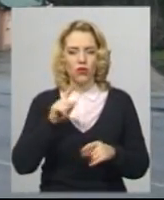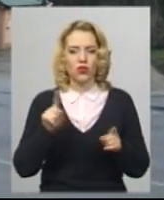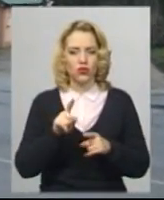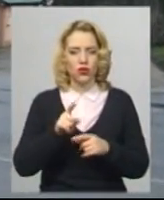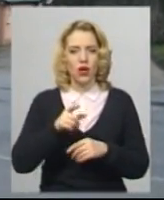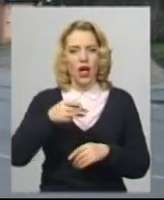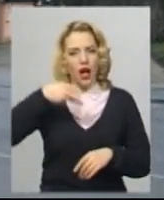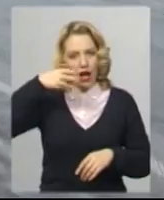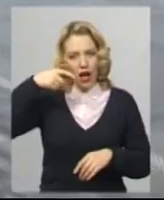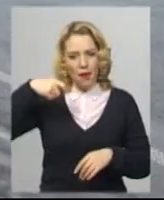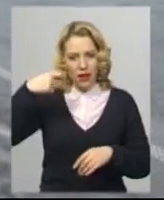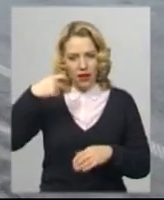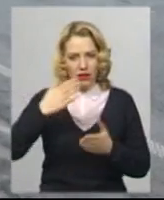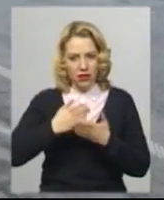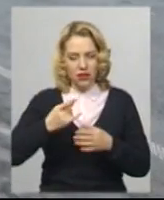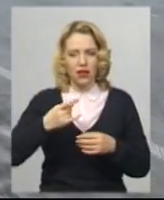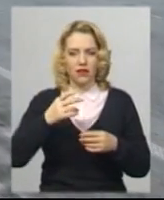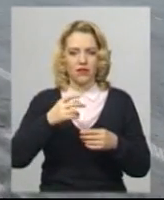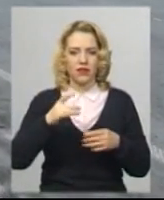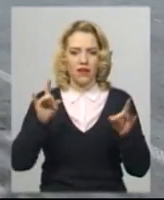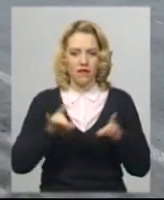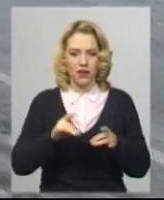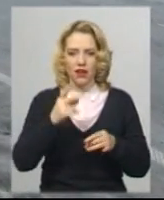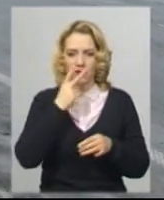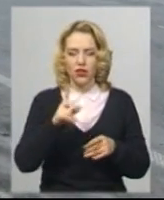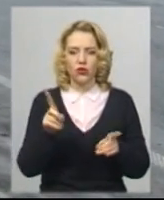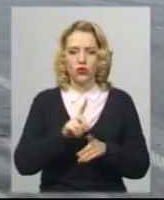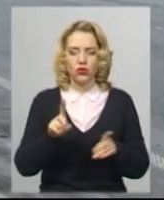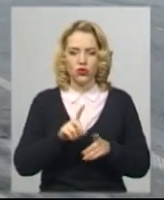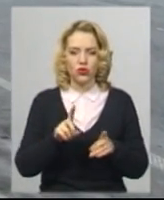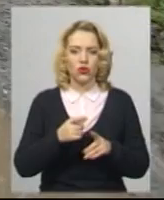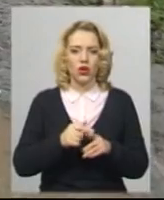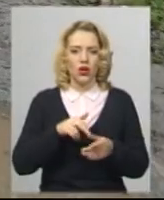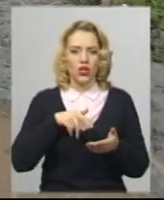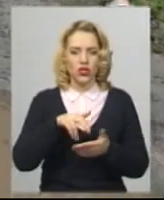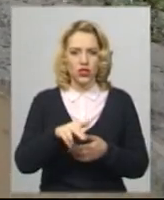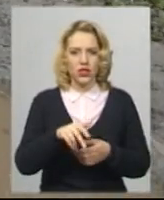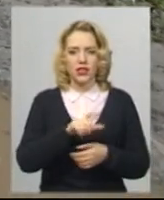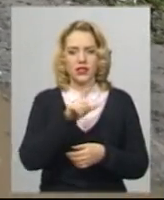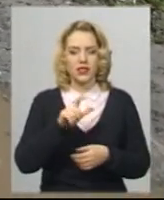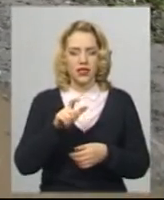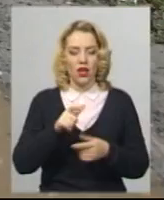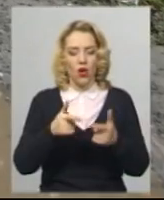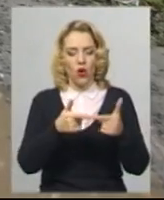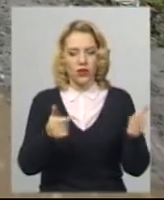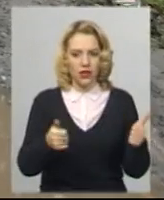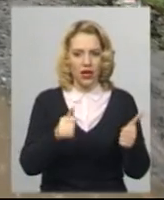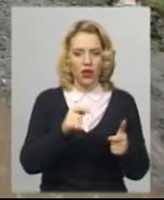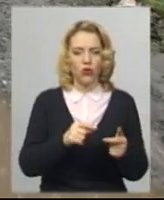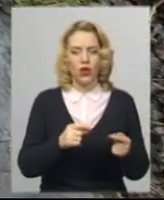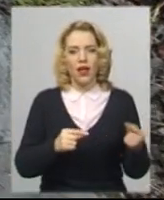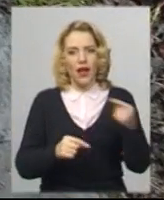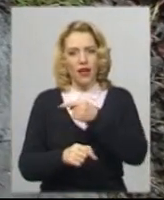видно, що загиблі у ДТП чоловік та жінка переходили дорогу з боку одного готелю в бік кафе навпроти. Хто вони – не